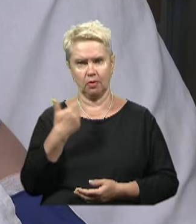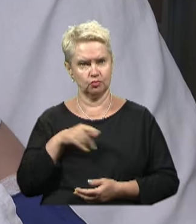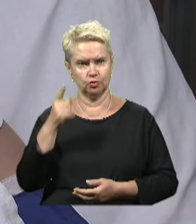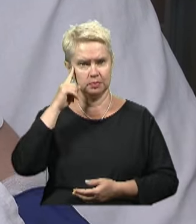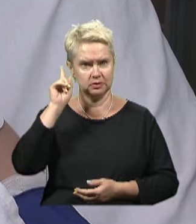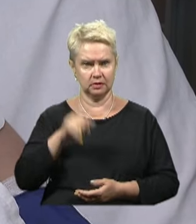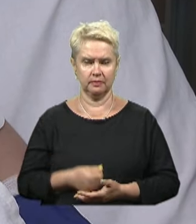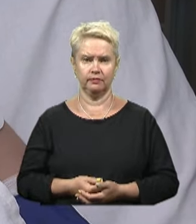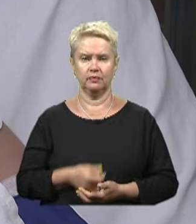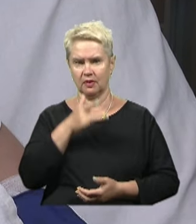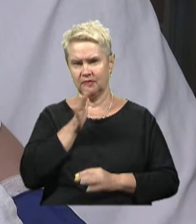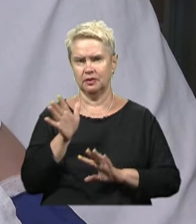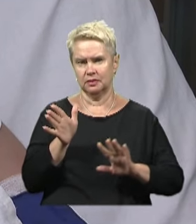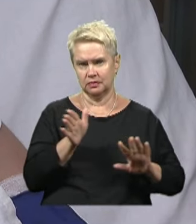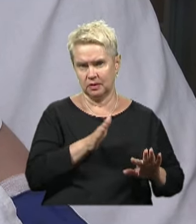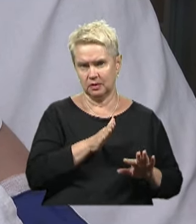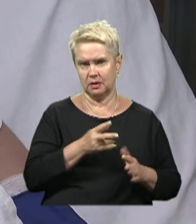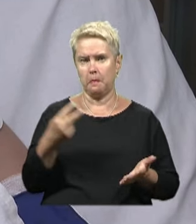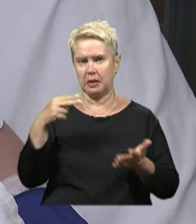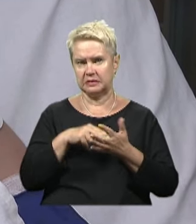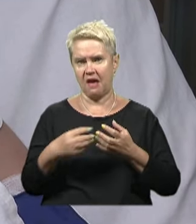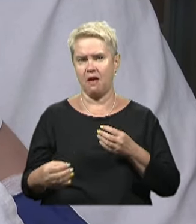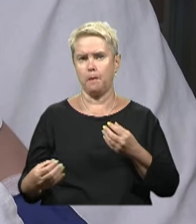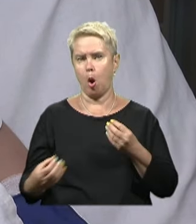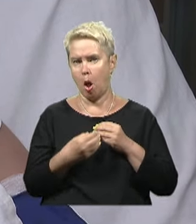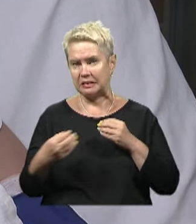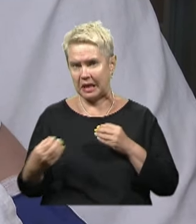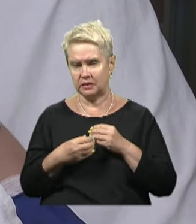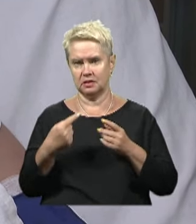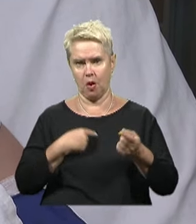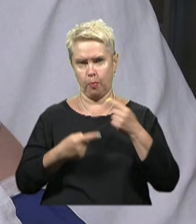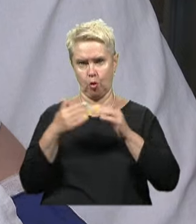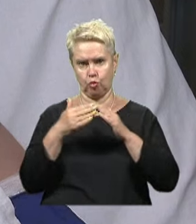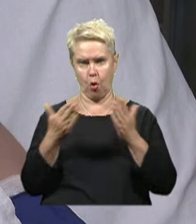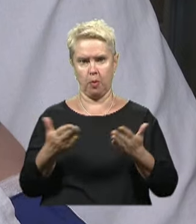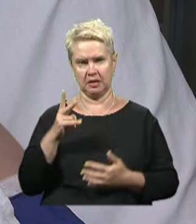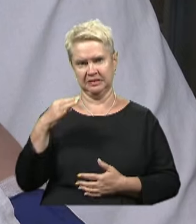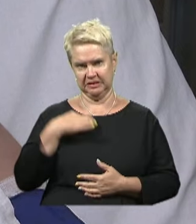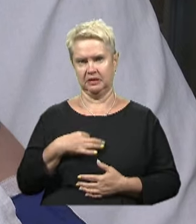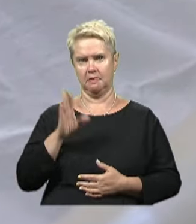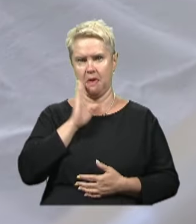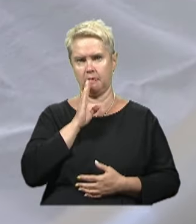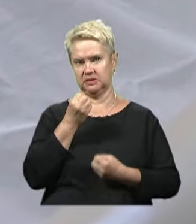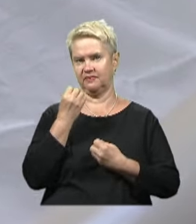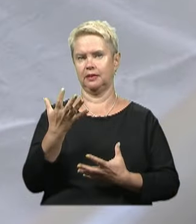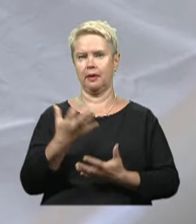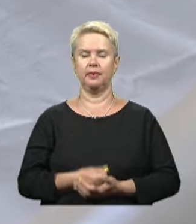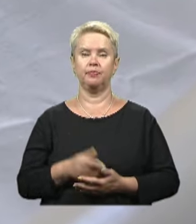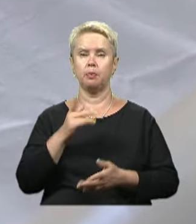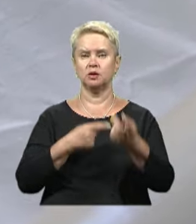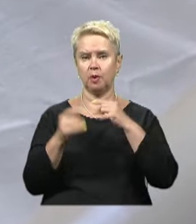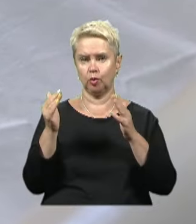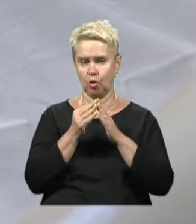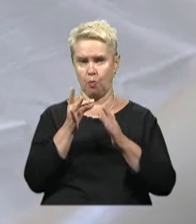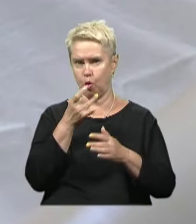вона знала. Пройде час, ставлять протези, повернути додому, як син до мами скитаний. Після повернення